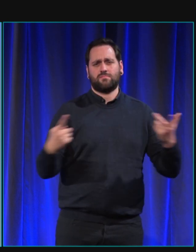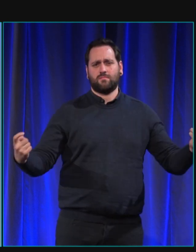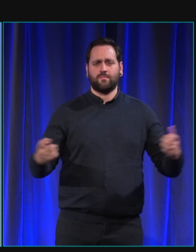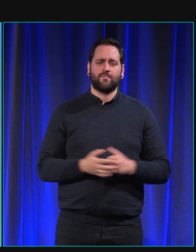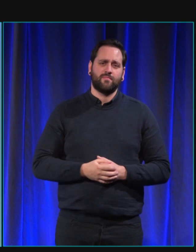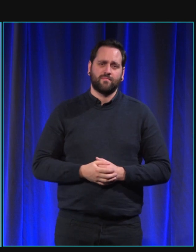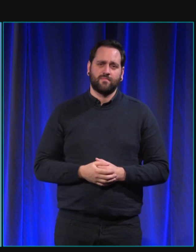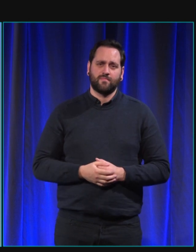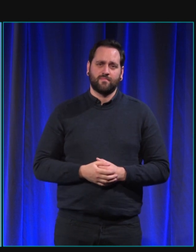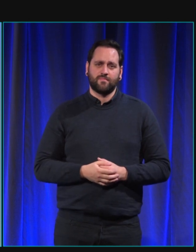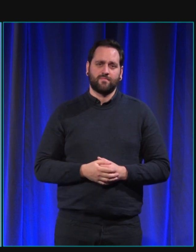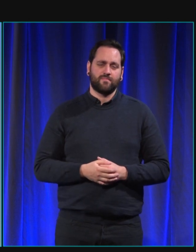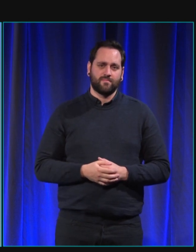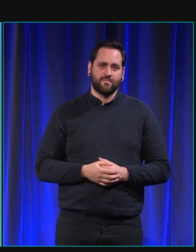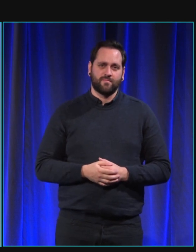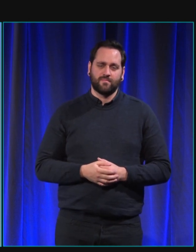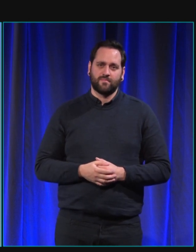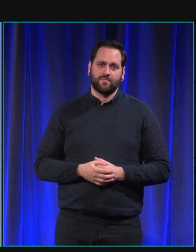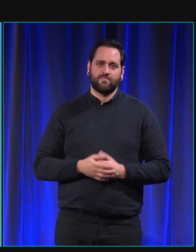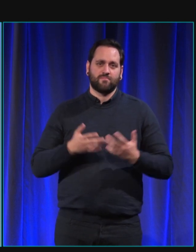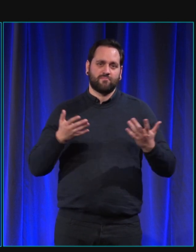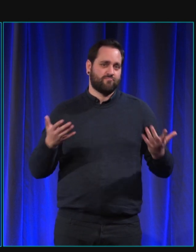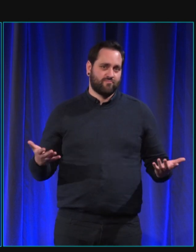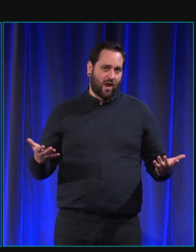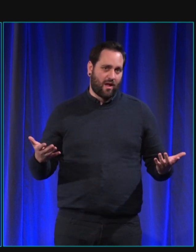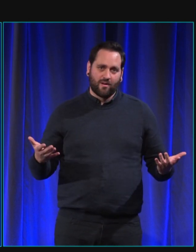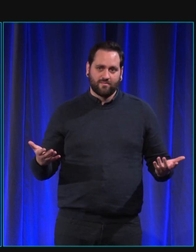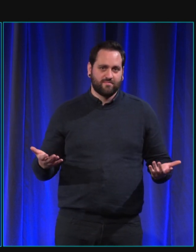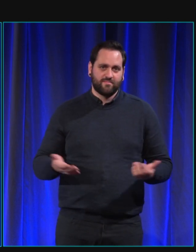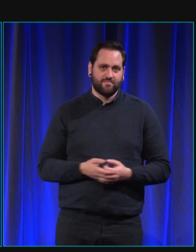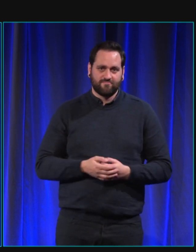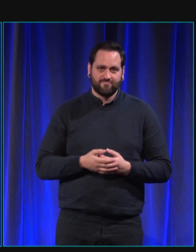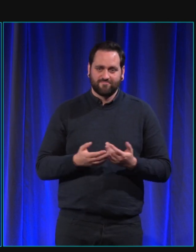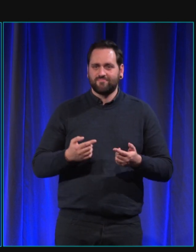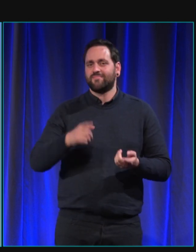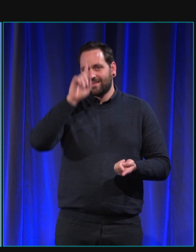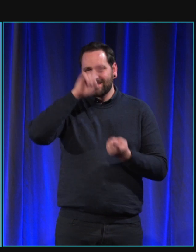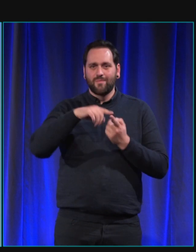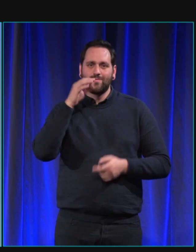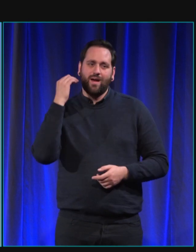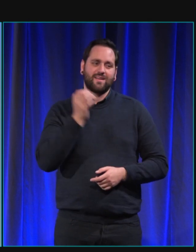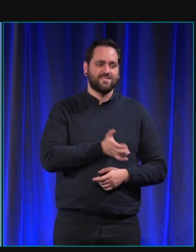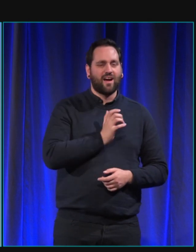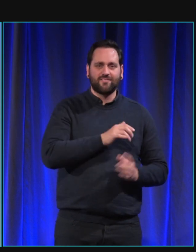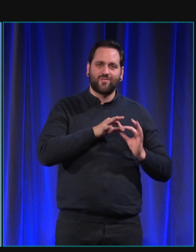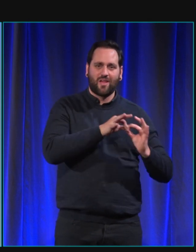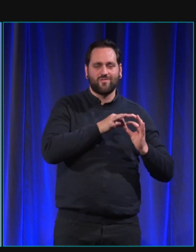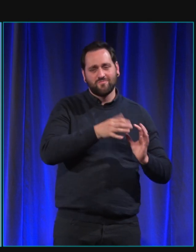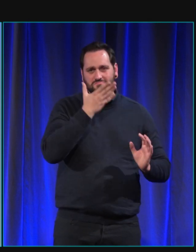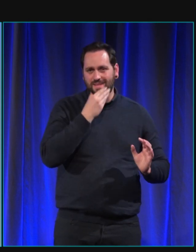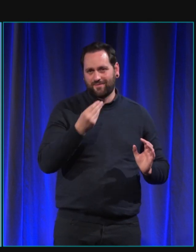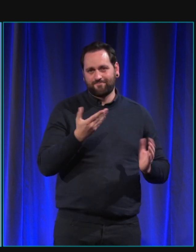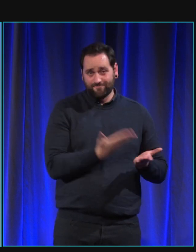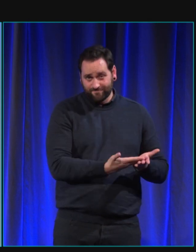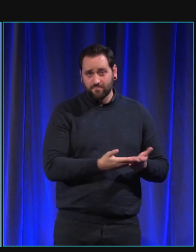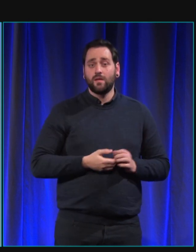dans nos foyers, en tout cas occidentaux. Voilà en tout cas ce que je pouvais dire sur cette relation, sur cette belle relation. Peut-être un dernier